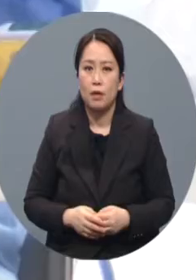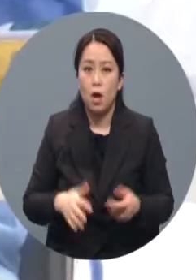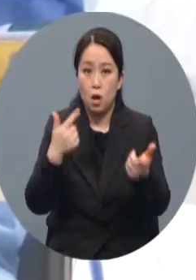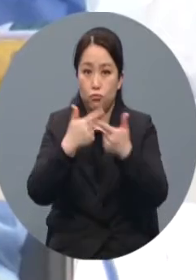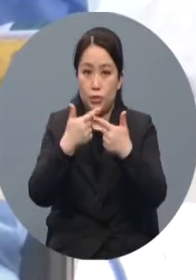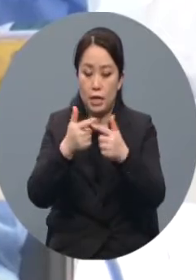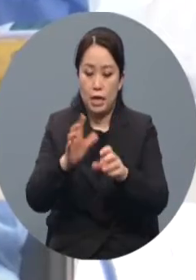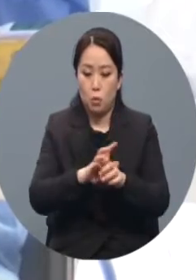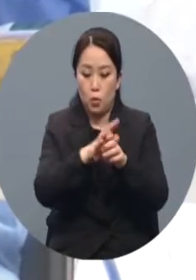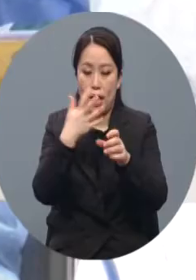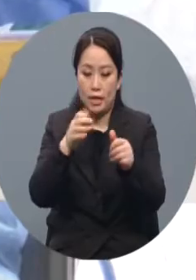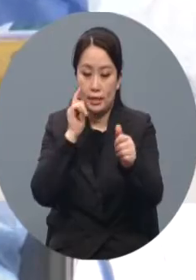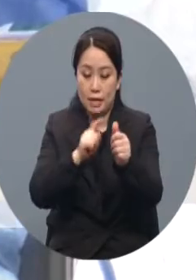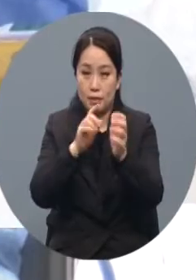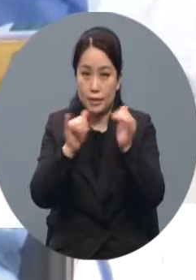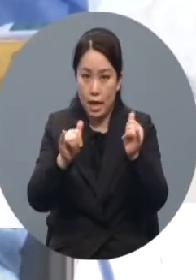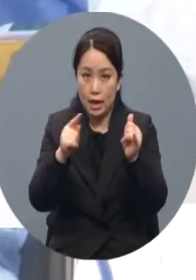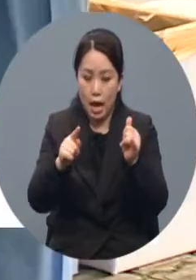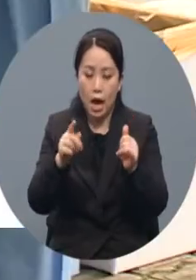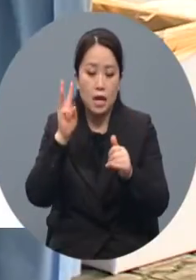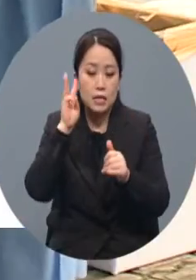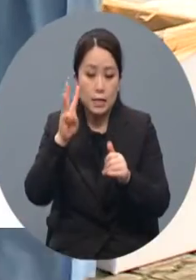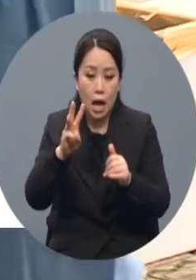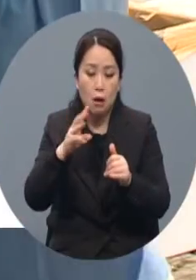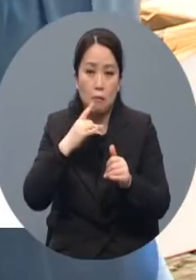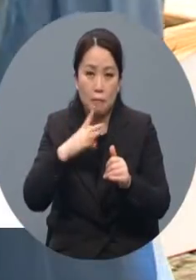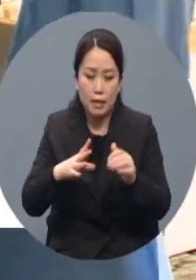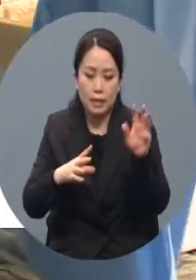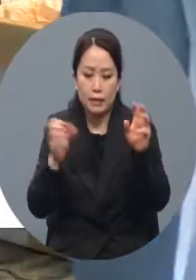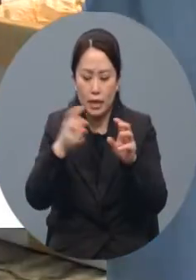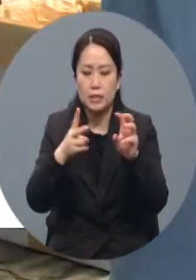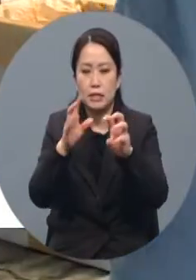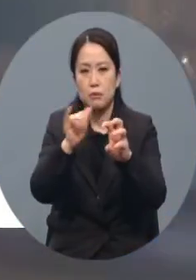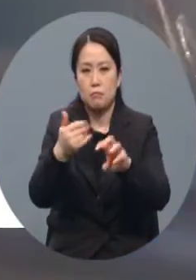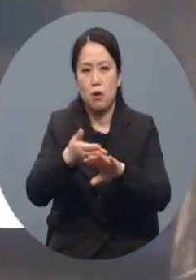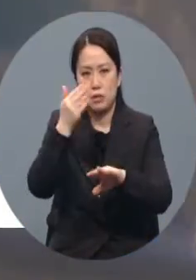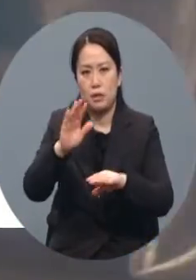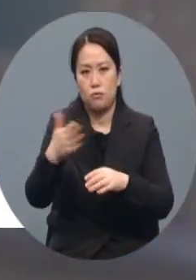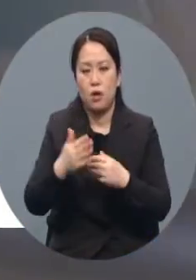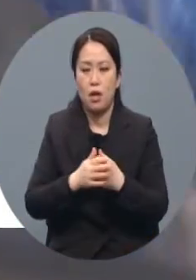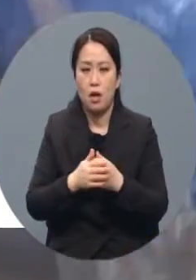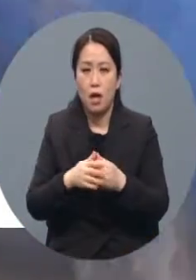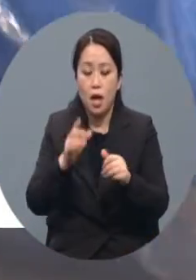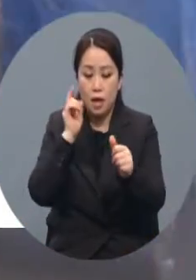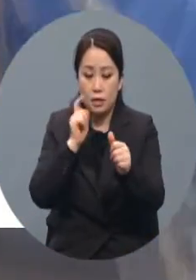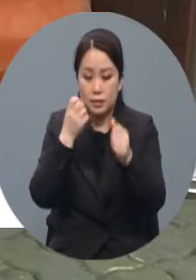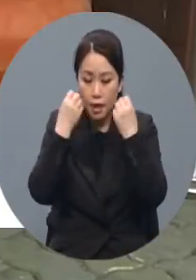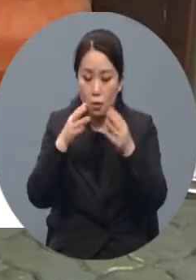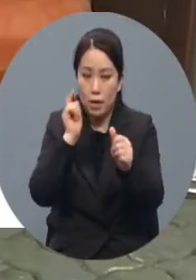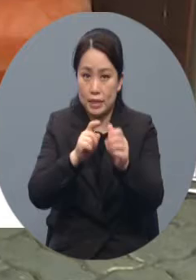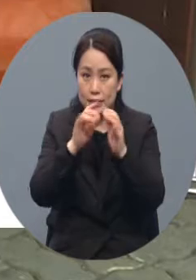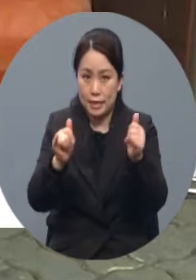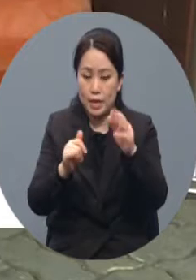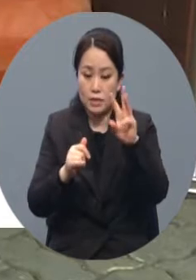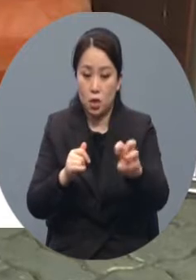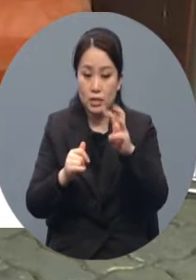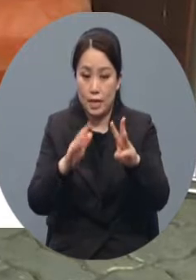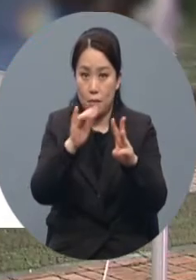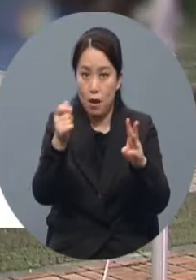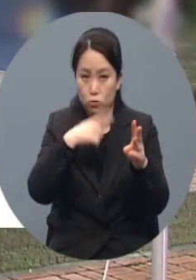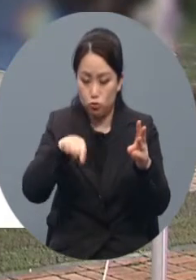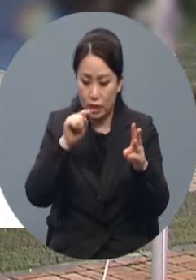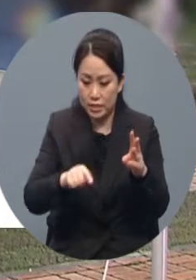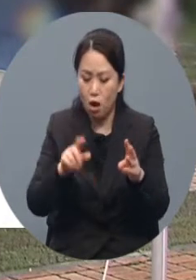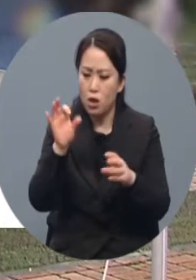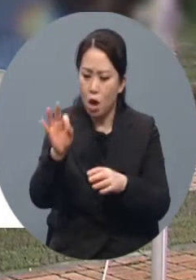부산의 코로나19 신규 환자가 사흘 만에 다시 30명대로 올라섰습니다. 신규 환자 33명 가운데 10명은